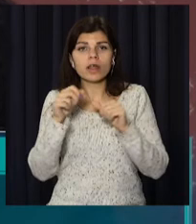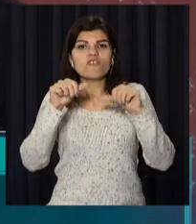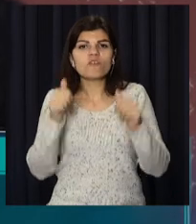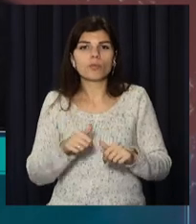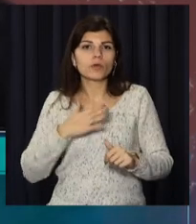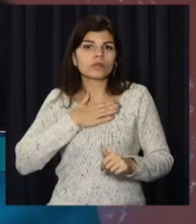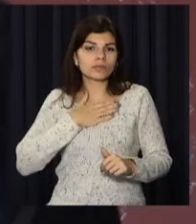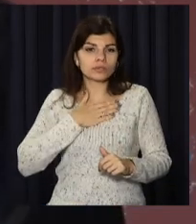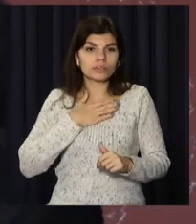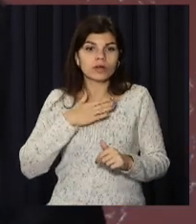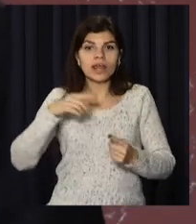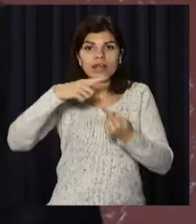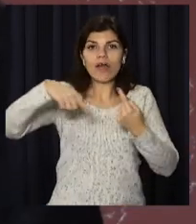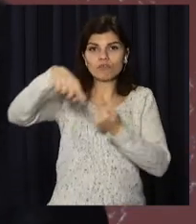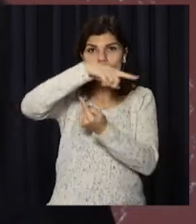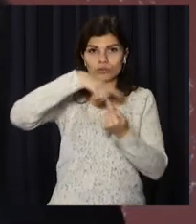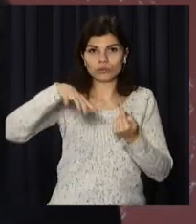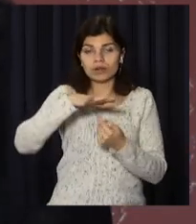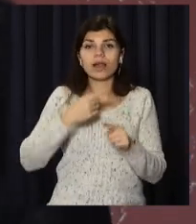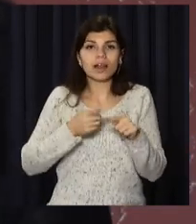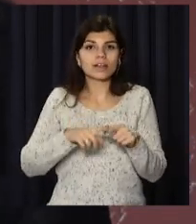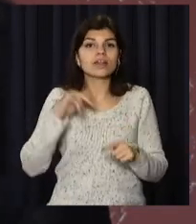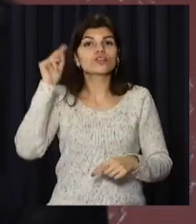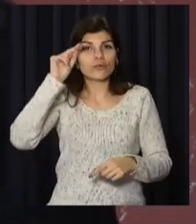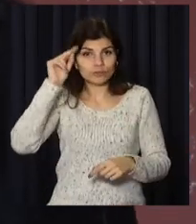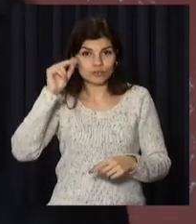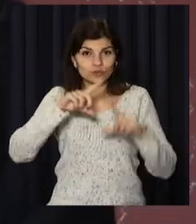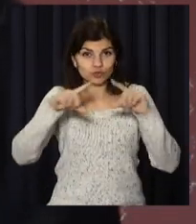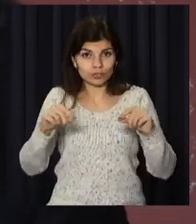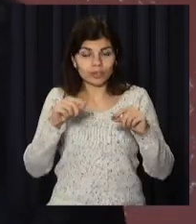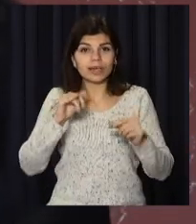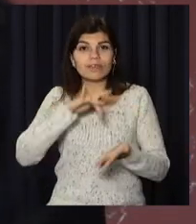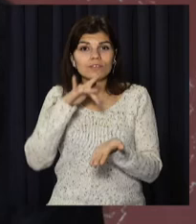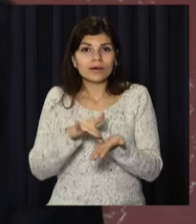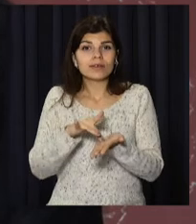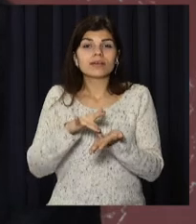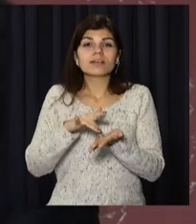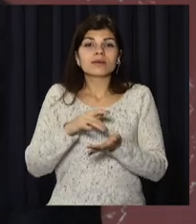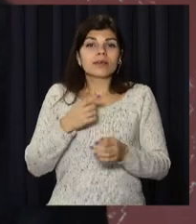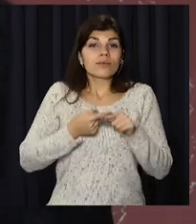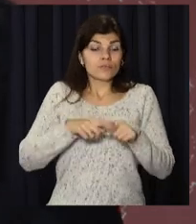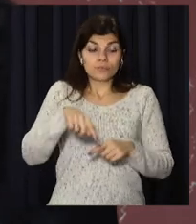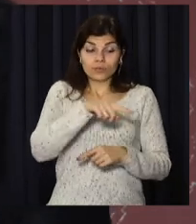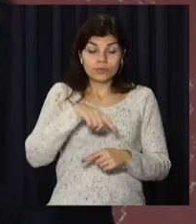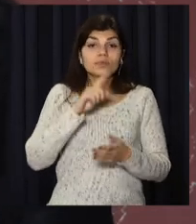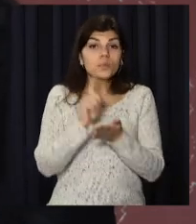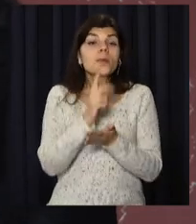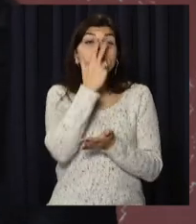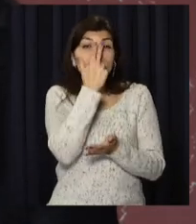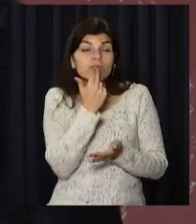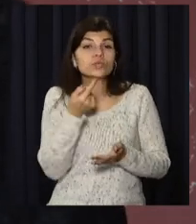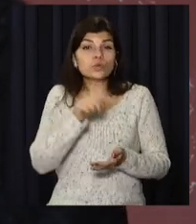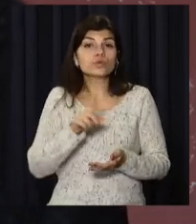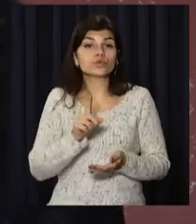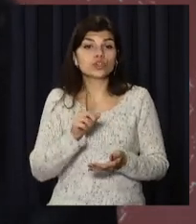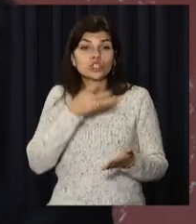нашого навколишнього середовища. Це стосується і навчального закладу, і міста, і країни в цілому. Вони мають звикати до того,